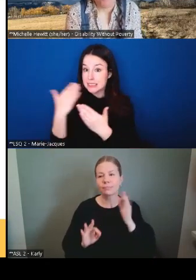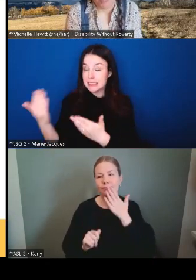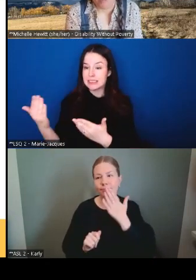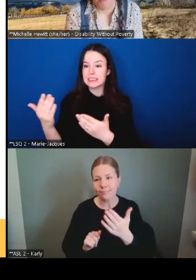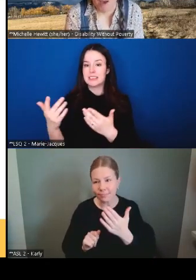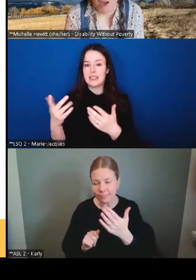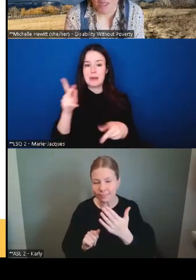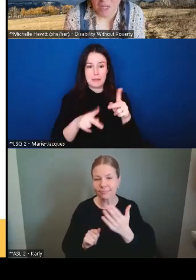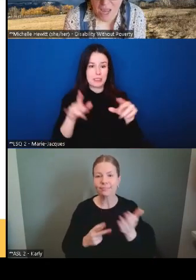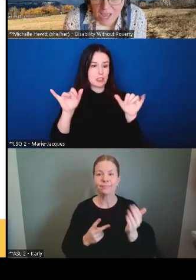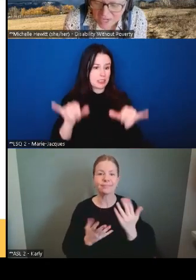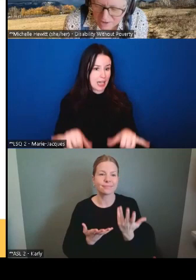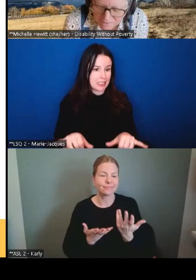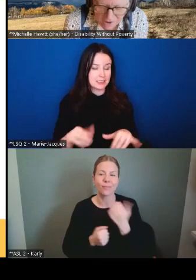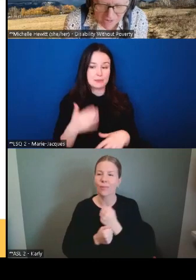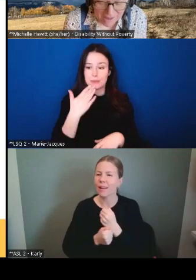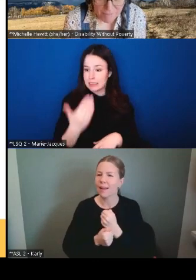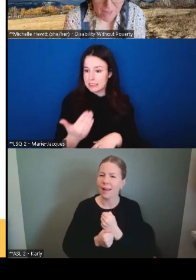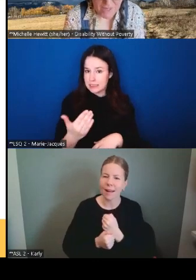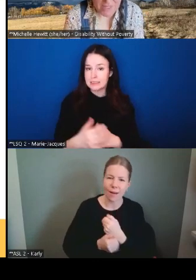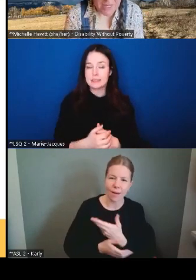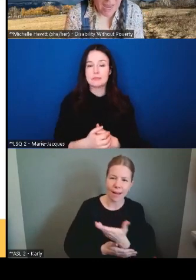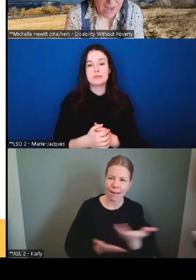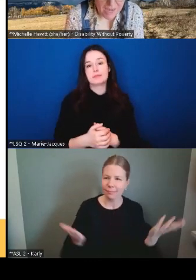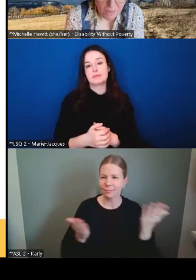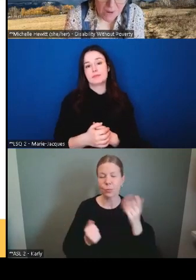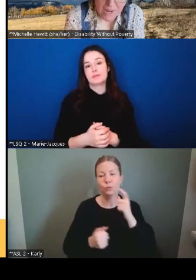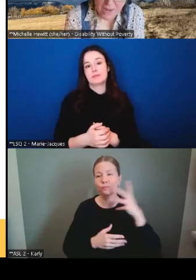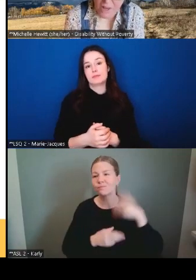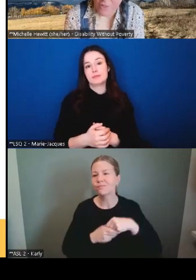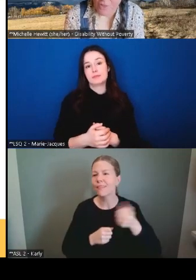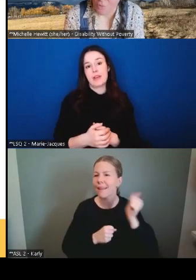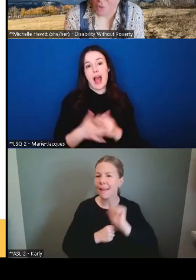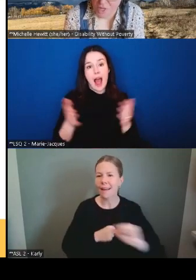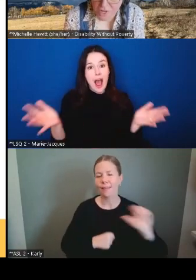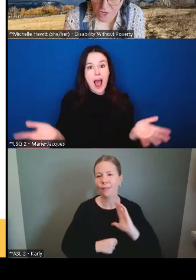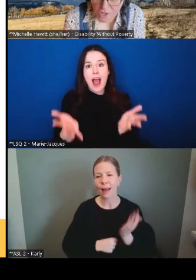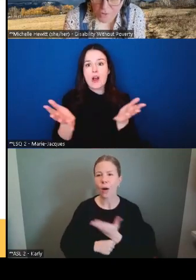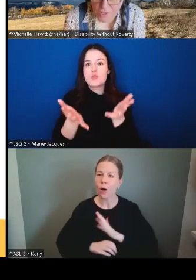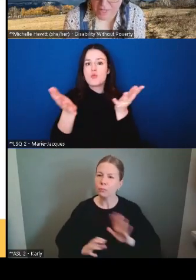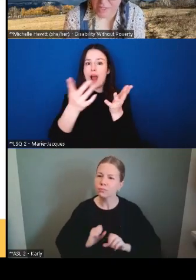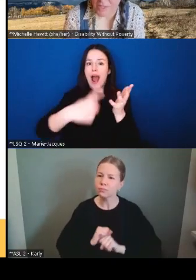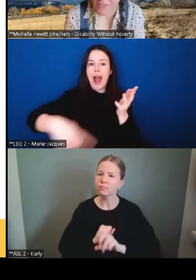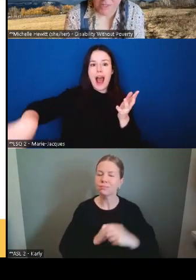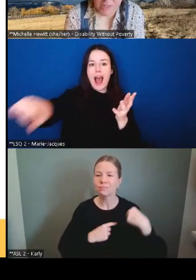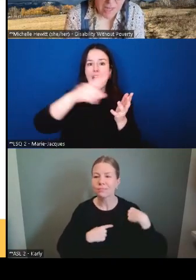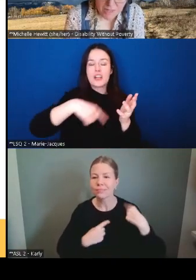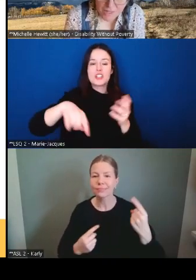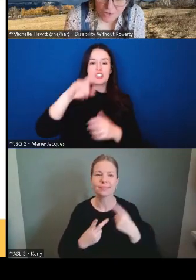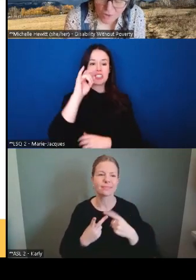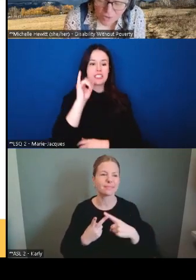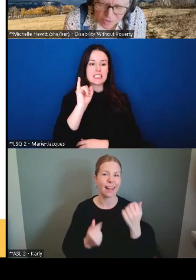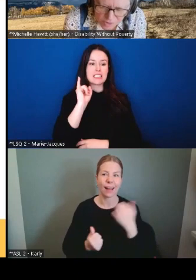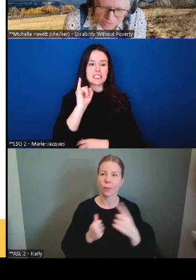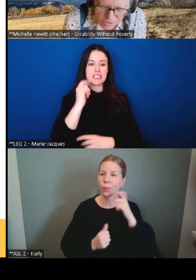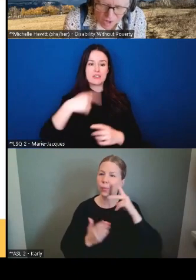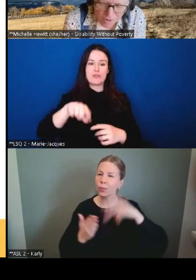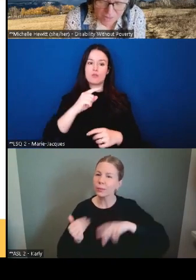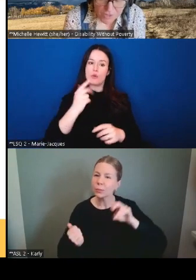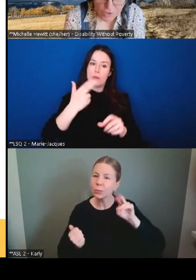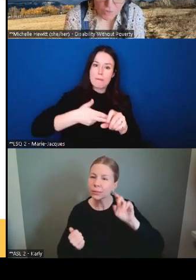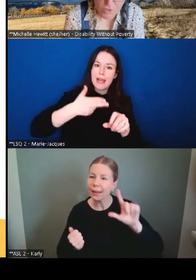sont restés, je vous invite tous et toutes, ceux d'entre vous qui avez fait partie à nos